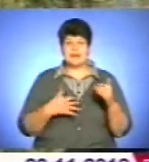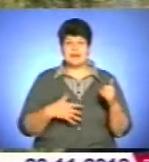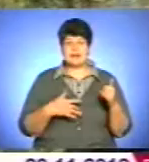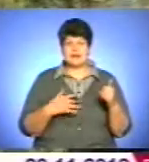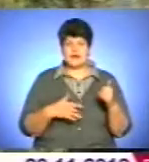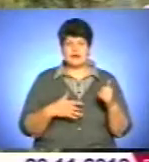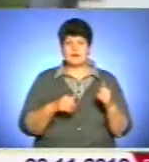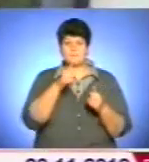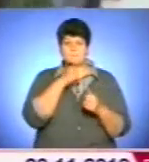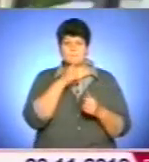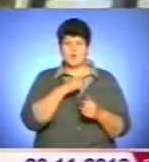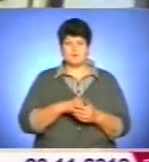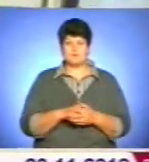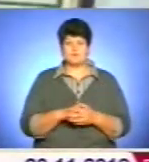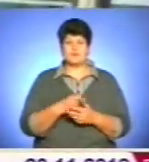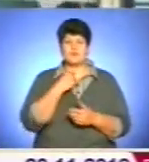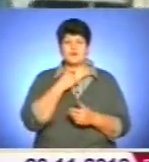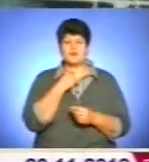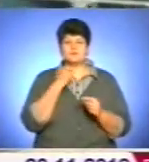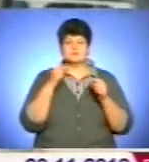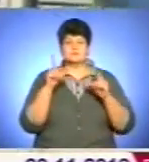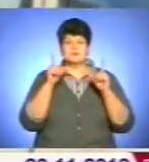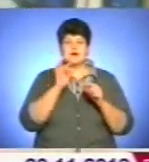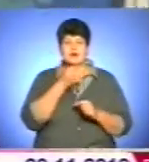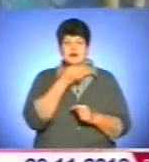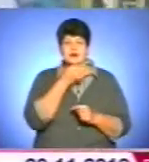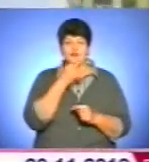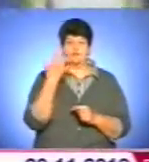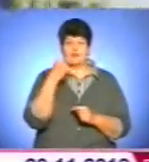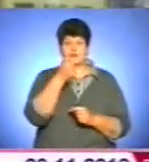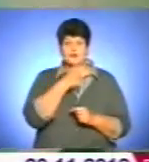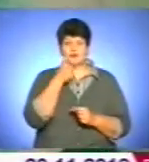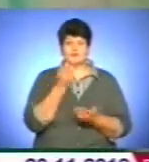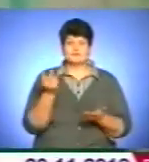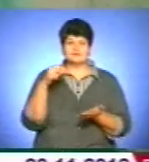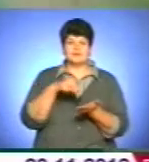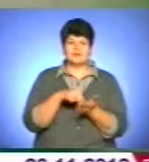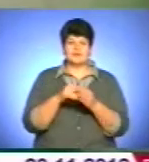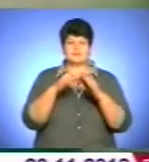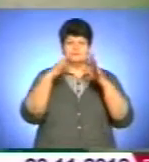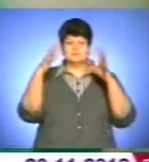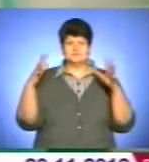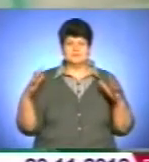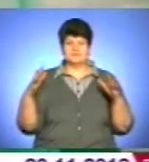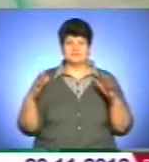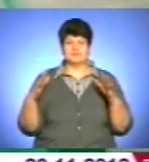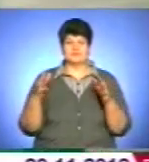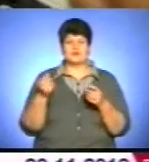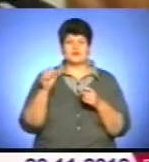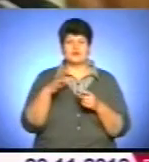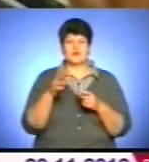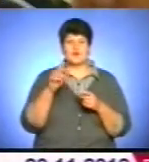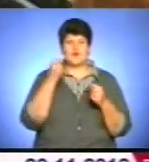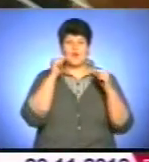пробує. Голос у Ромчика прокинувся рано. У п'ять років вилазив на найбільшу купу кукурудзи. Мікрофоном йому слугувала теж